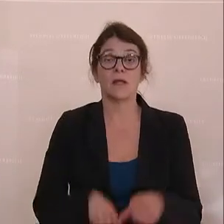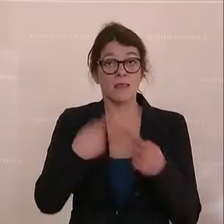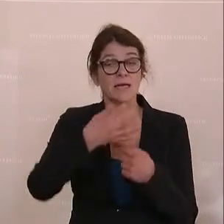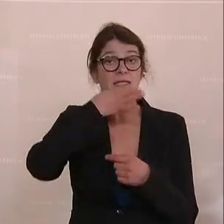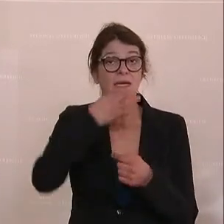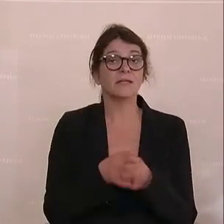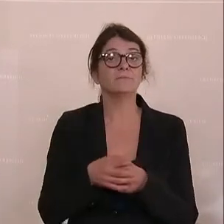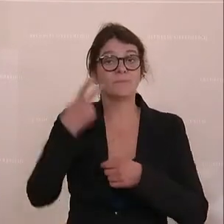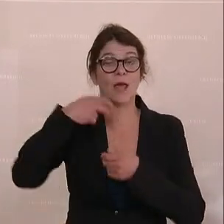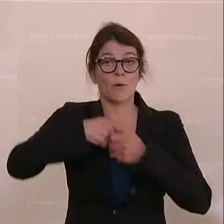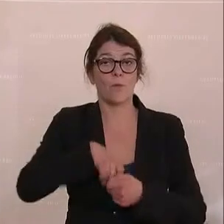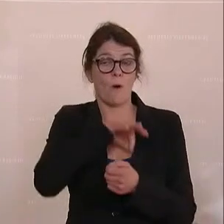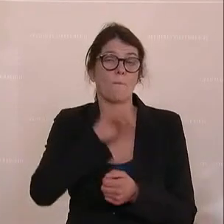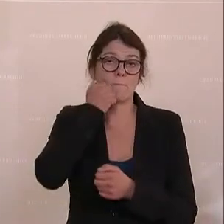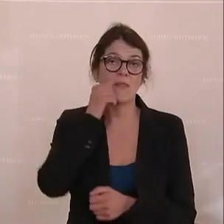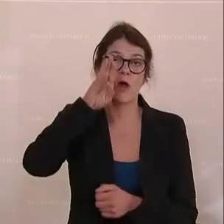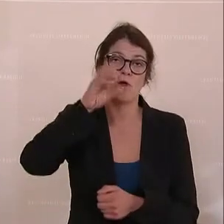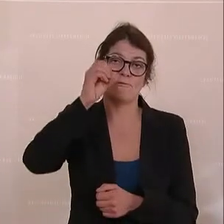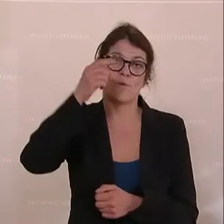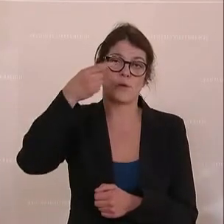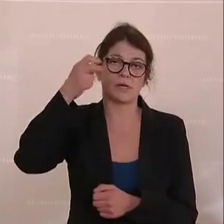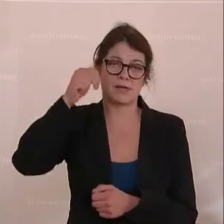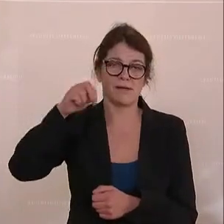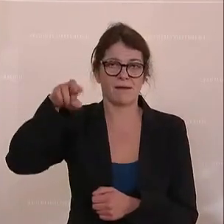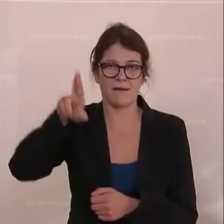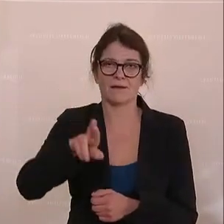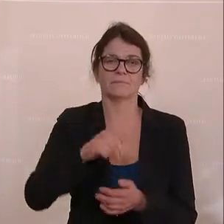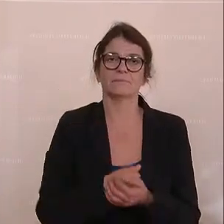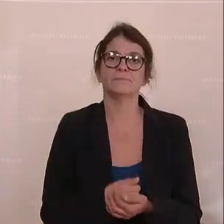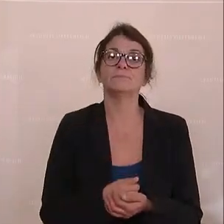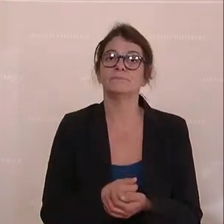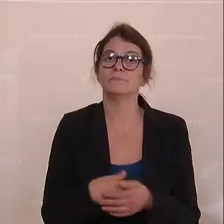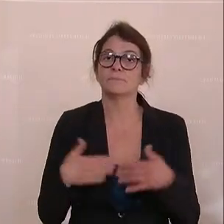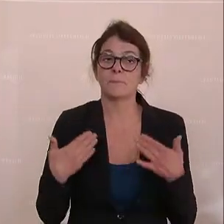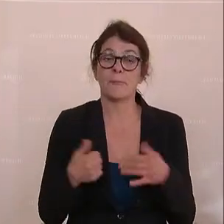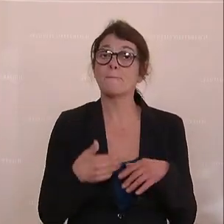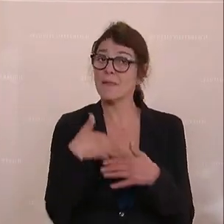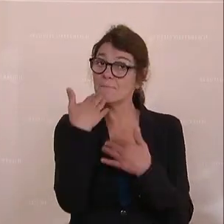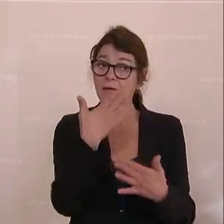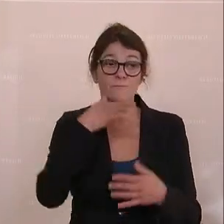Arbeitsjahren und er kritisiert die fehlende Möglichkeit für PensionistInnen, freiwillig dazu verdienen zu können. Vielen Dank.